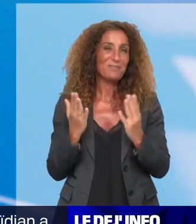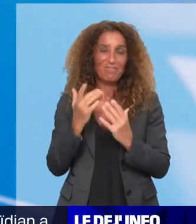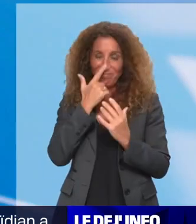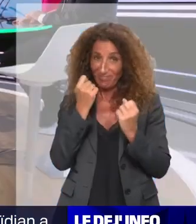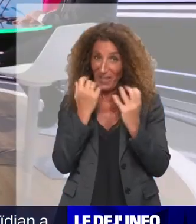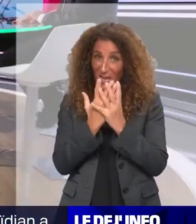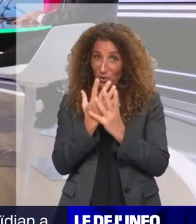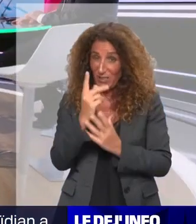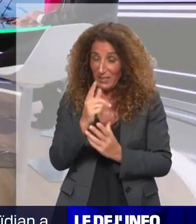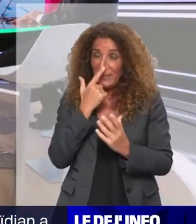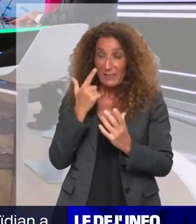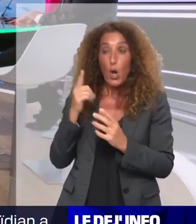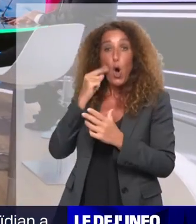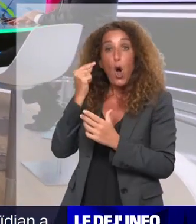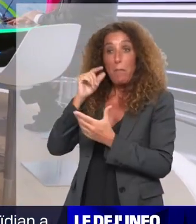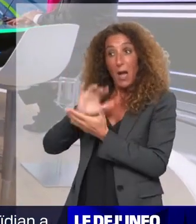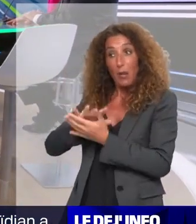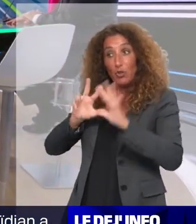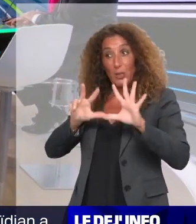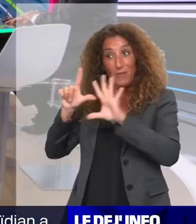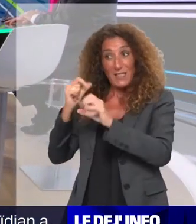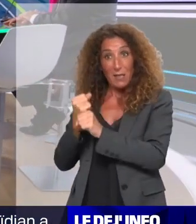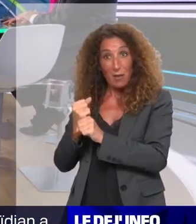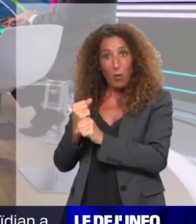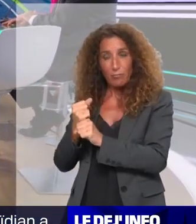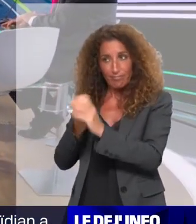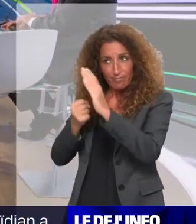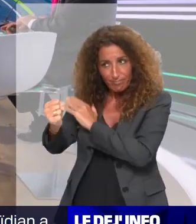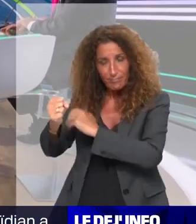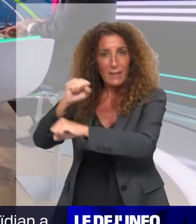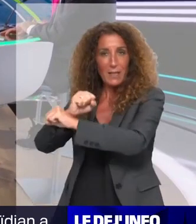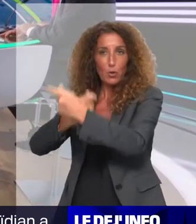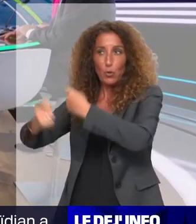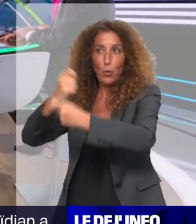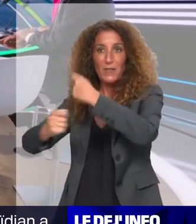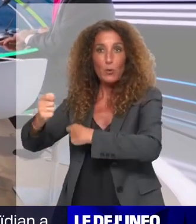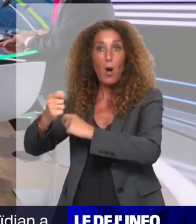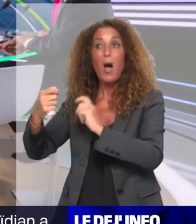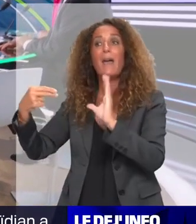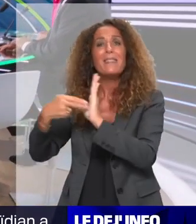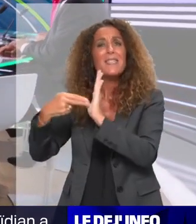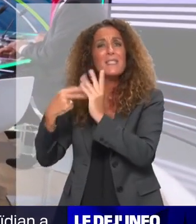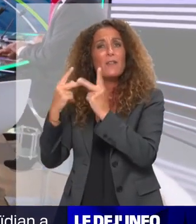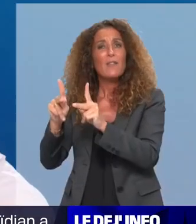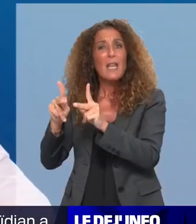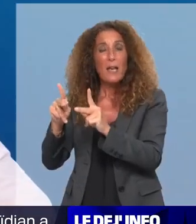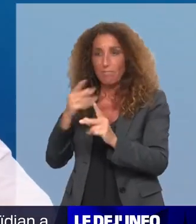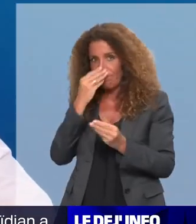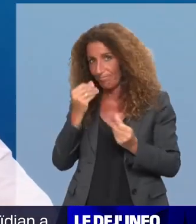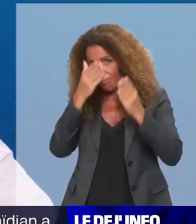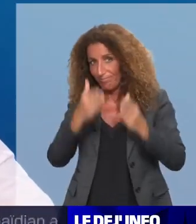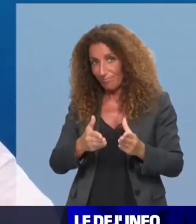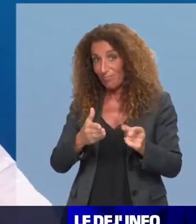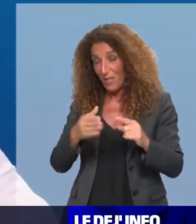Un homme de 87 ans est en détention provisoire à Nice. Il est soupçonné d'avoir étranglé sa femme avec un câble électrique. Elle souffrait d'un